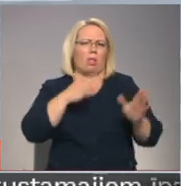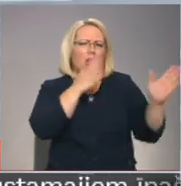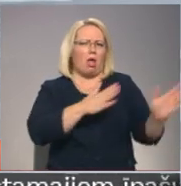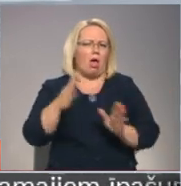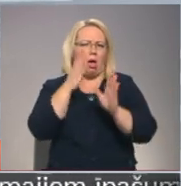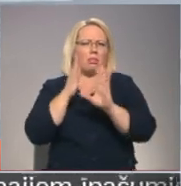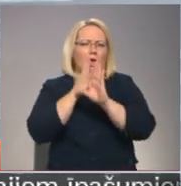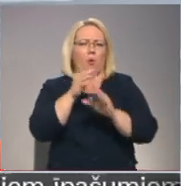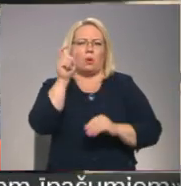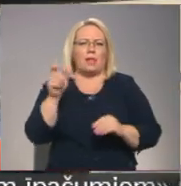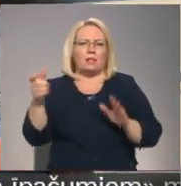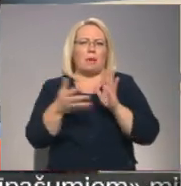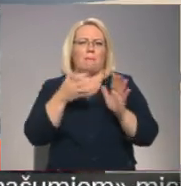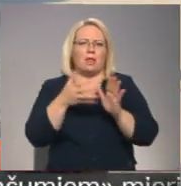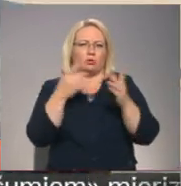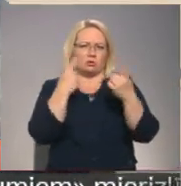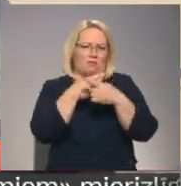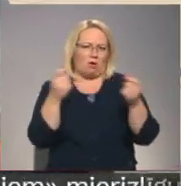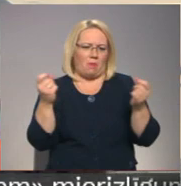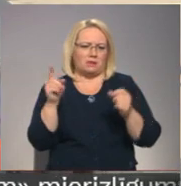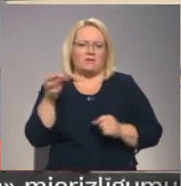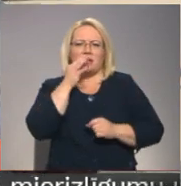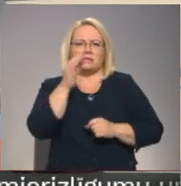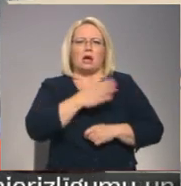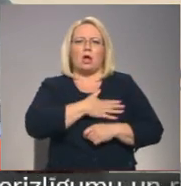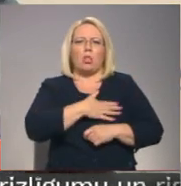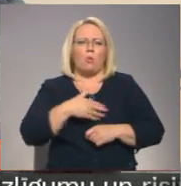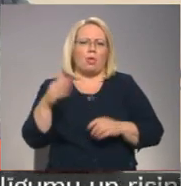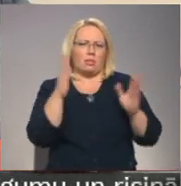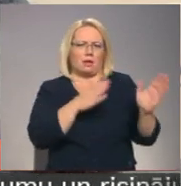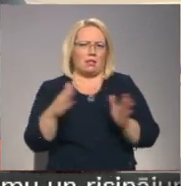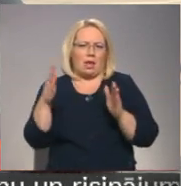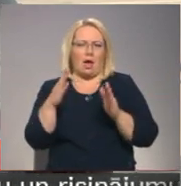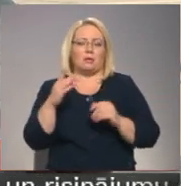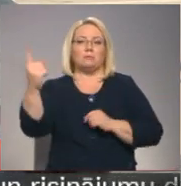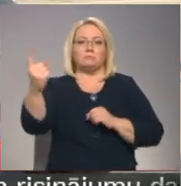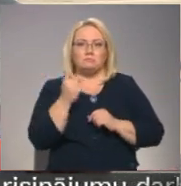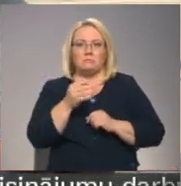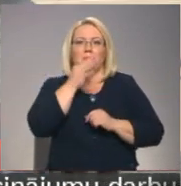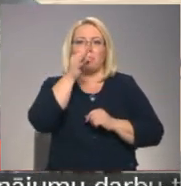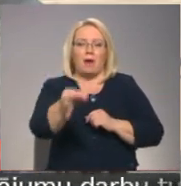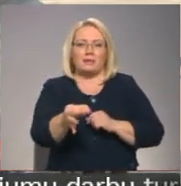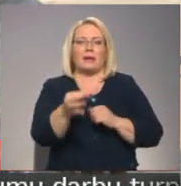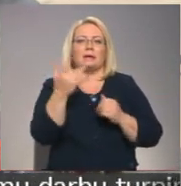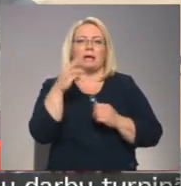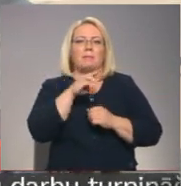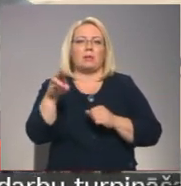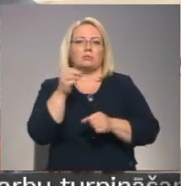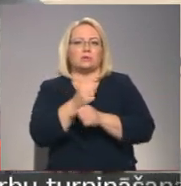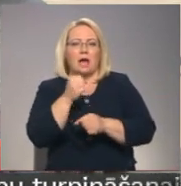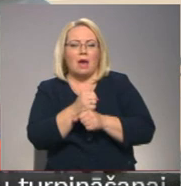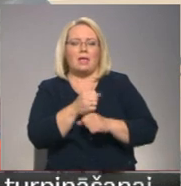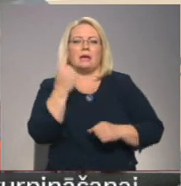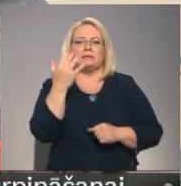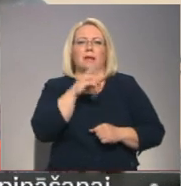klientiem trūkst informācijas. Ļoti lēni, lai iziet un pateiktu, cik strādāt, cik minūtes uz cilvēku